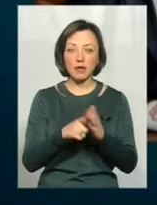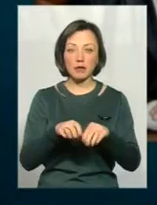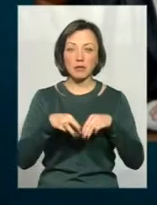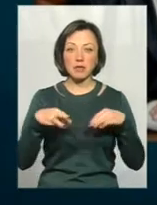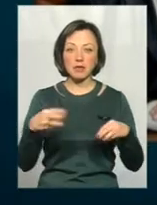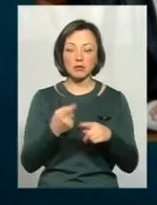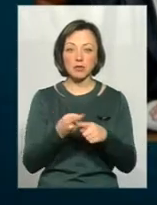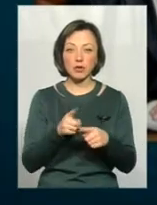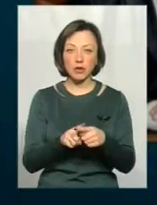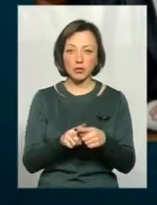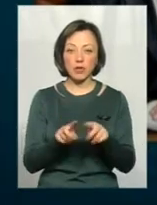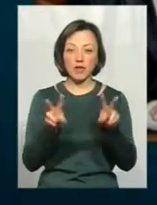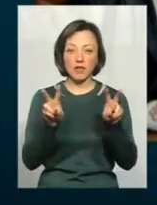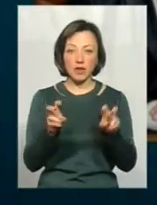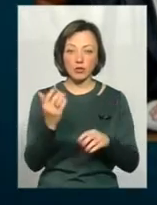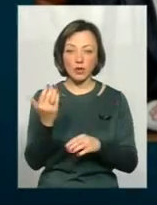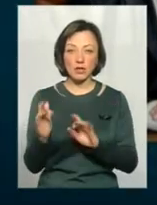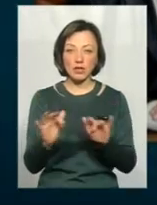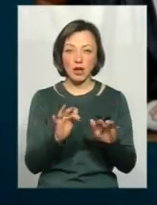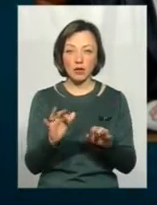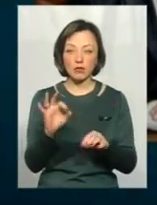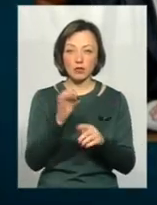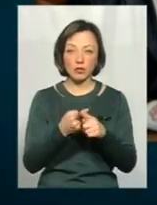даному, на виду їхній діяльності,